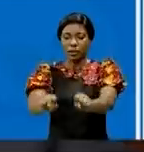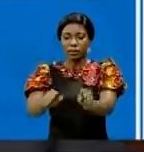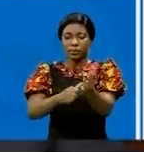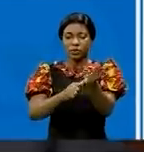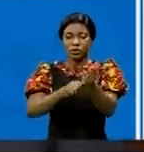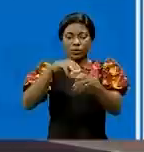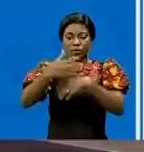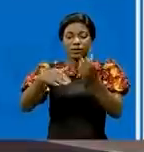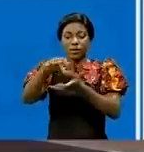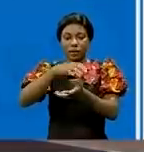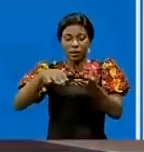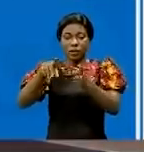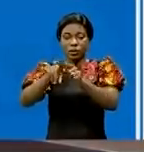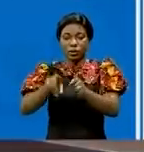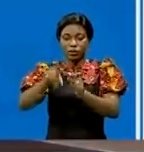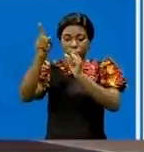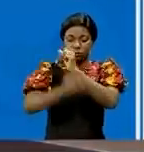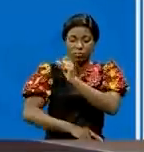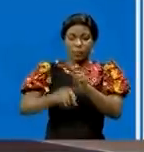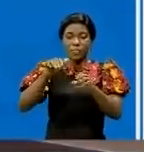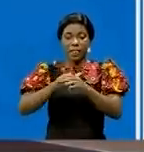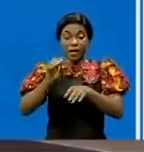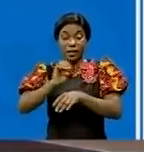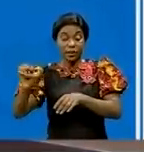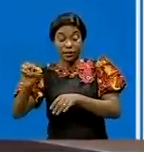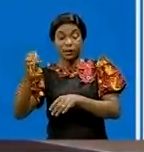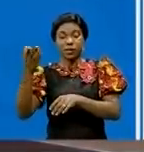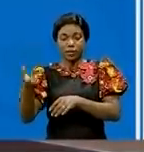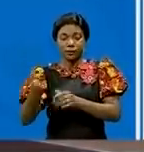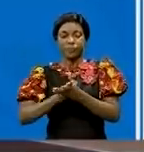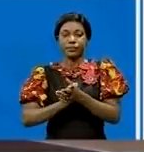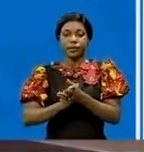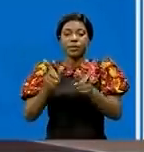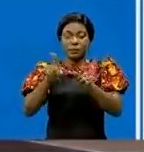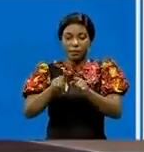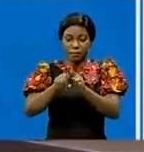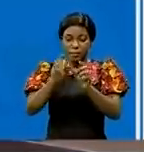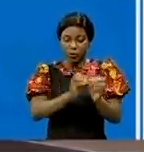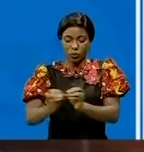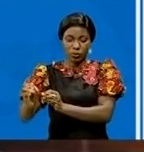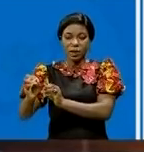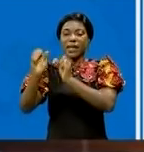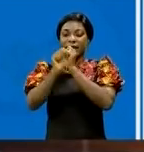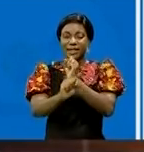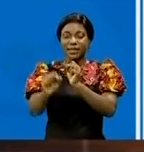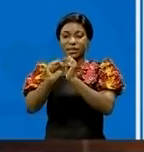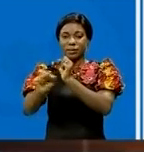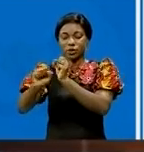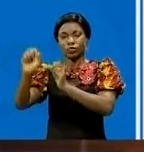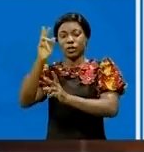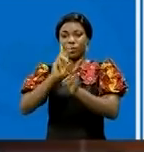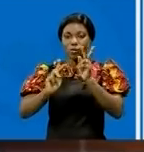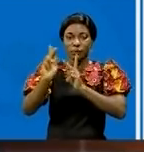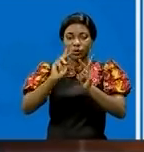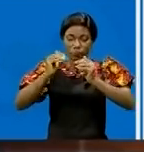et les réfractaires à la reddition dans cette partie du pays. Dans le même ordre, la sensibilisation de la population